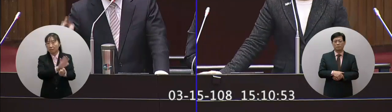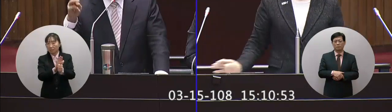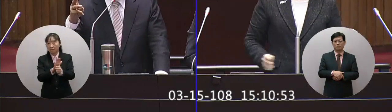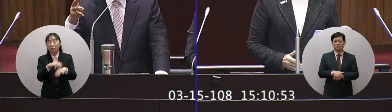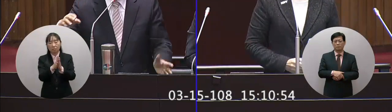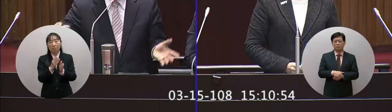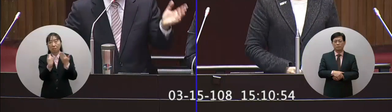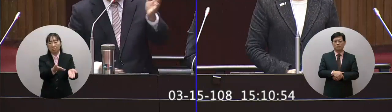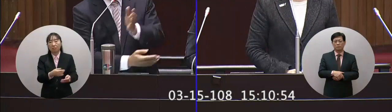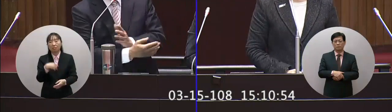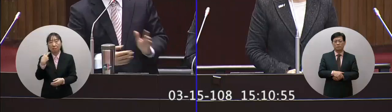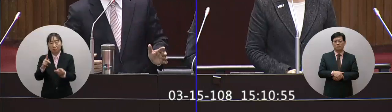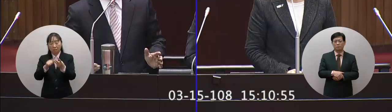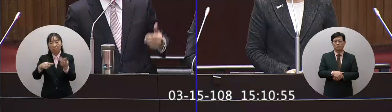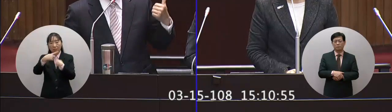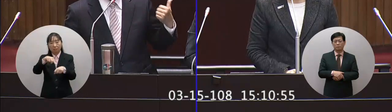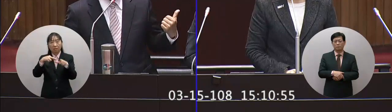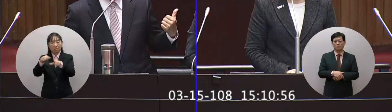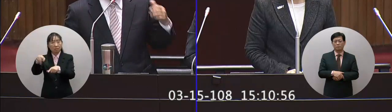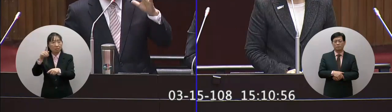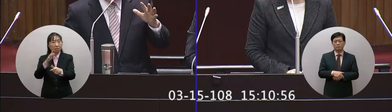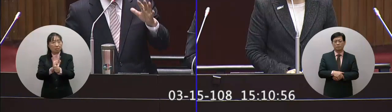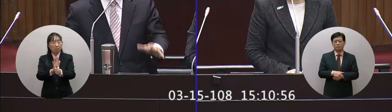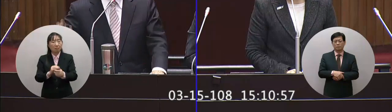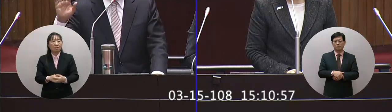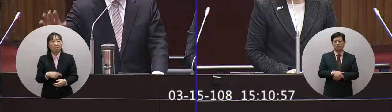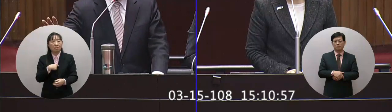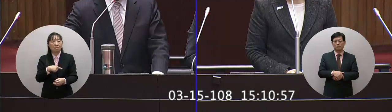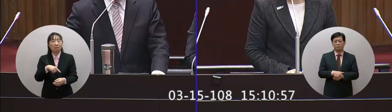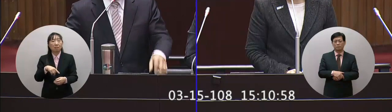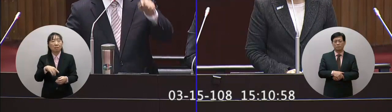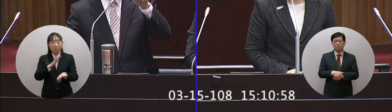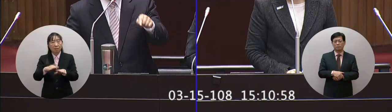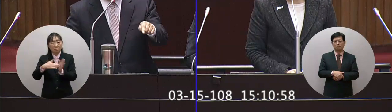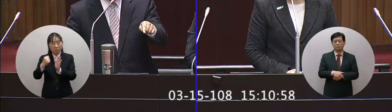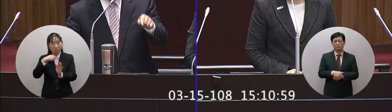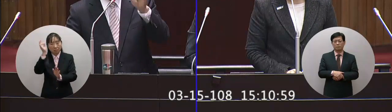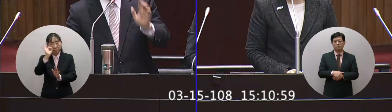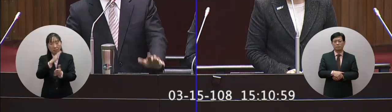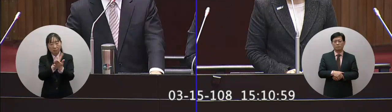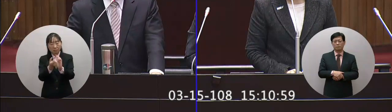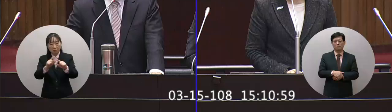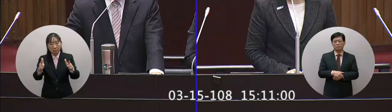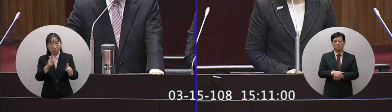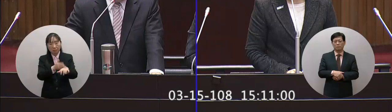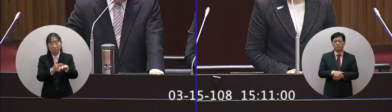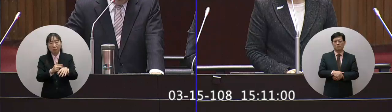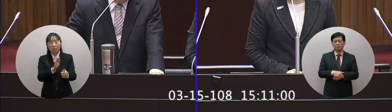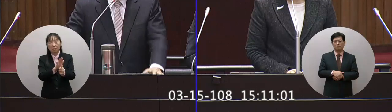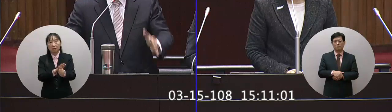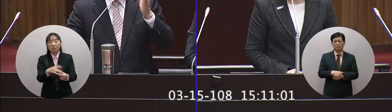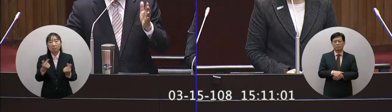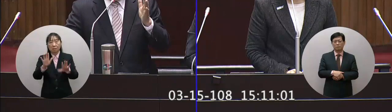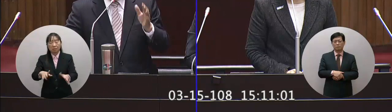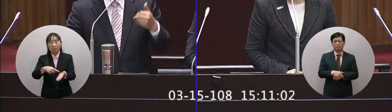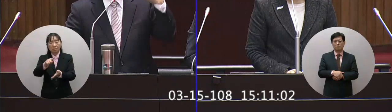第三進一步轉介服務我們政府盡量找各種機會像這一次華運公司兩千五百